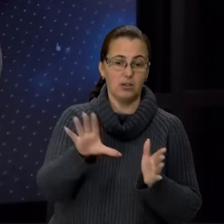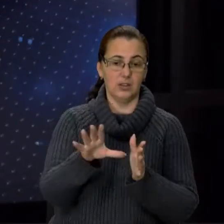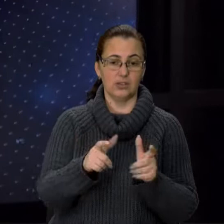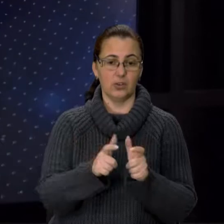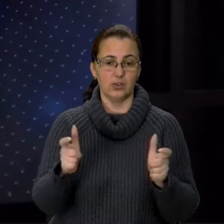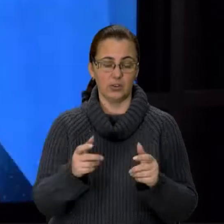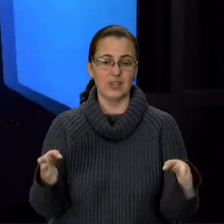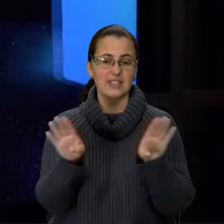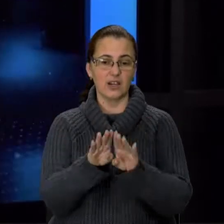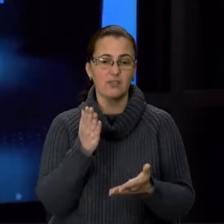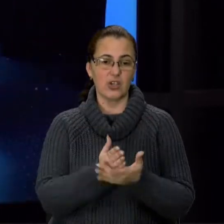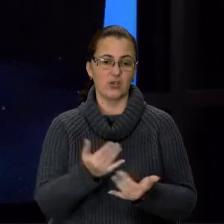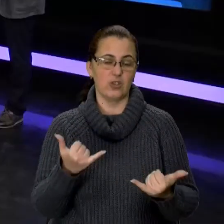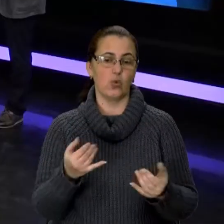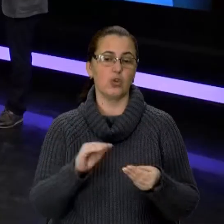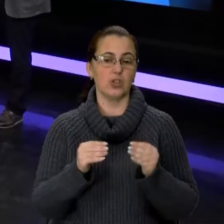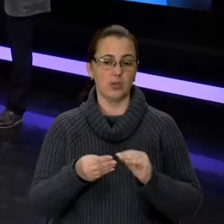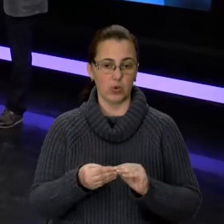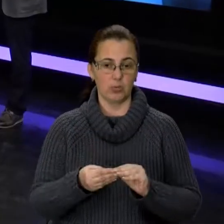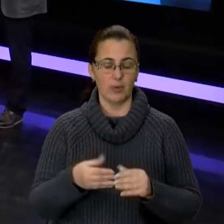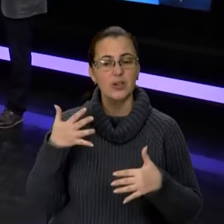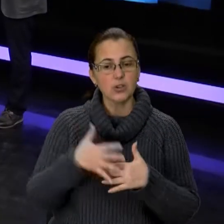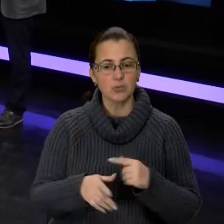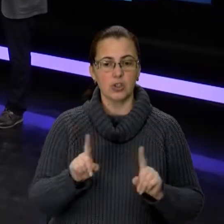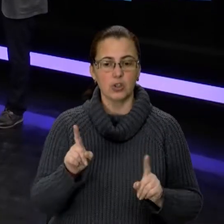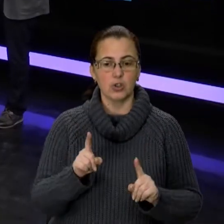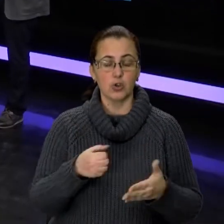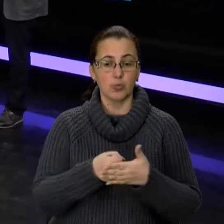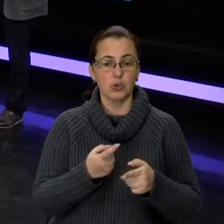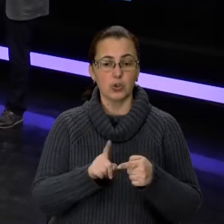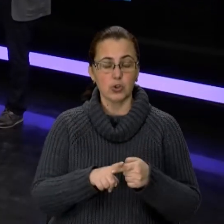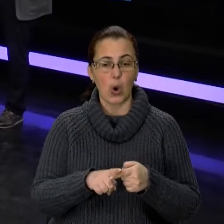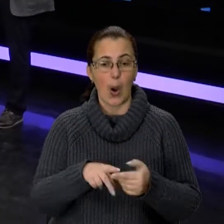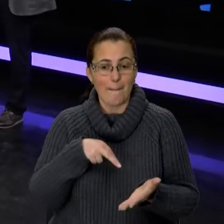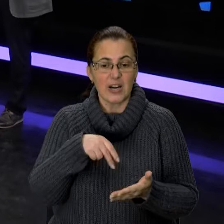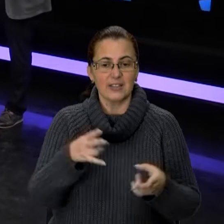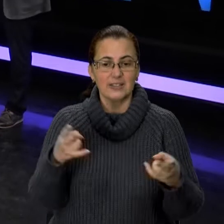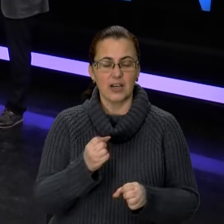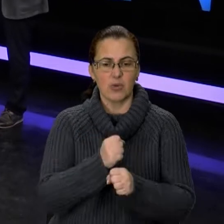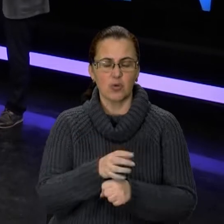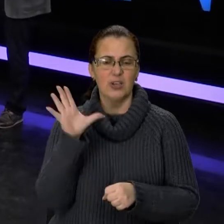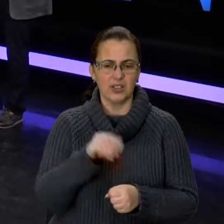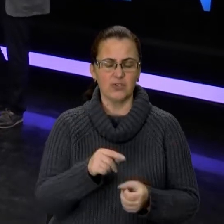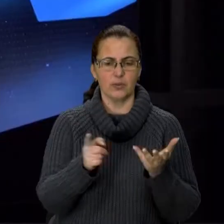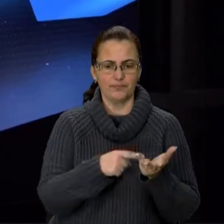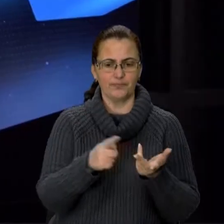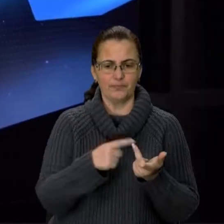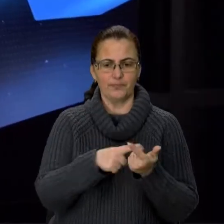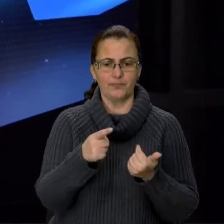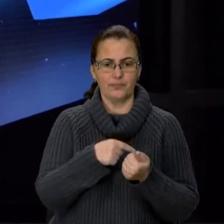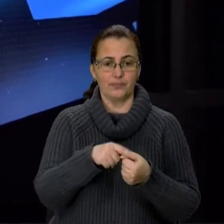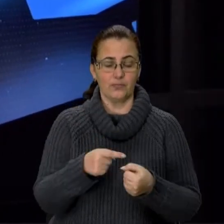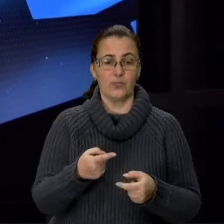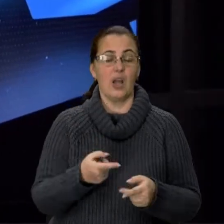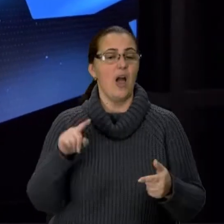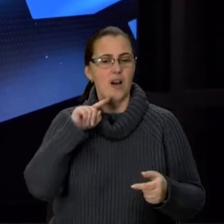закриває існування сьогоднішніх проблем. Ну, розумієте, для того, щоб до нього прийти, потрібно робити всі галузі встановлення економічно обґрунтованого тарифу, тому що він